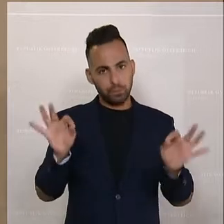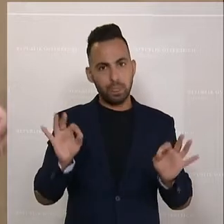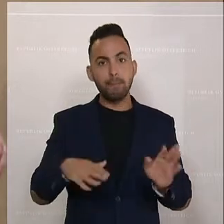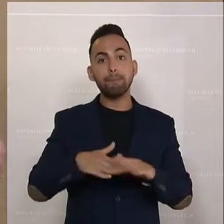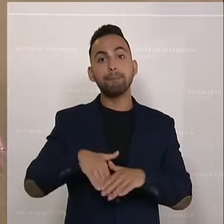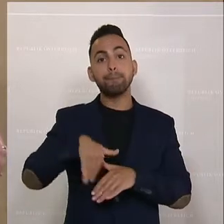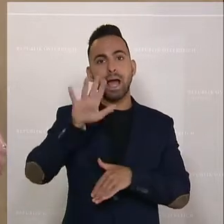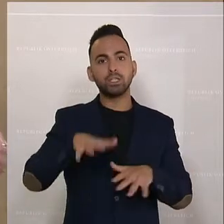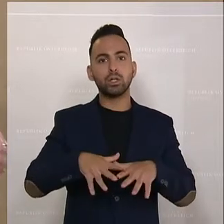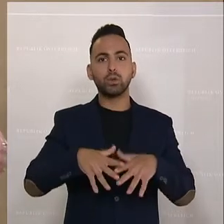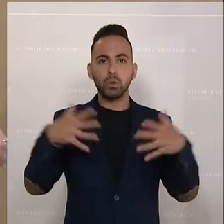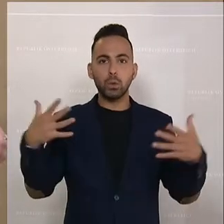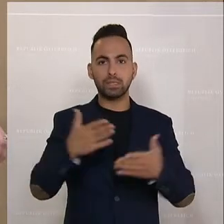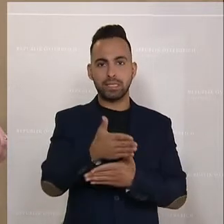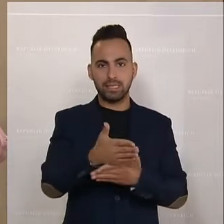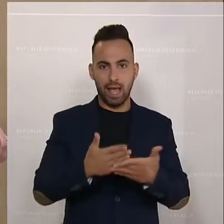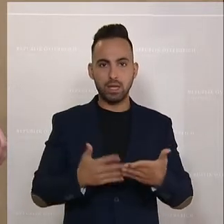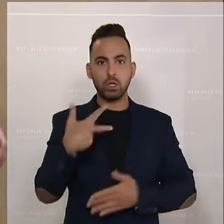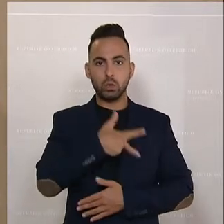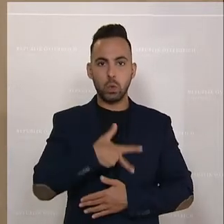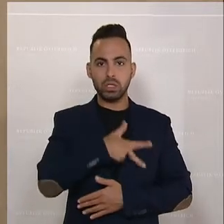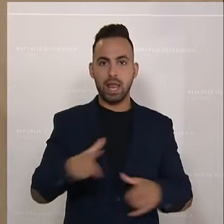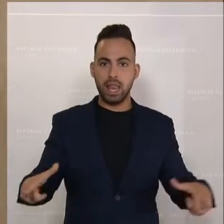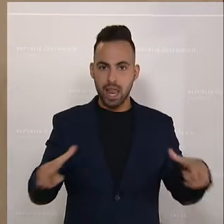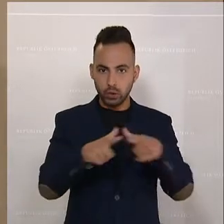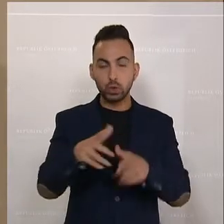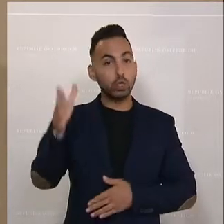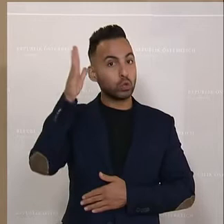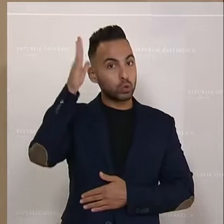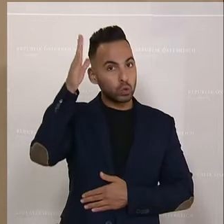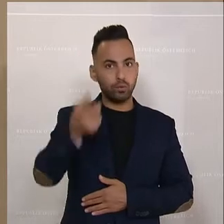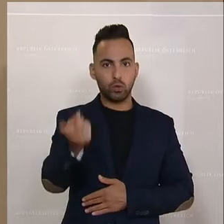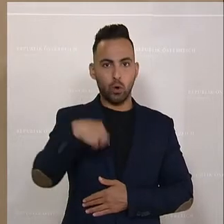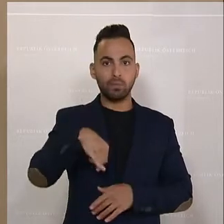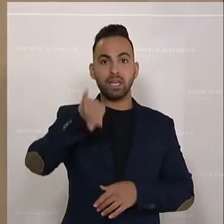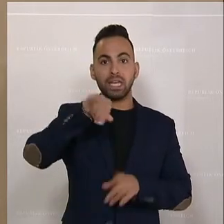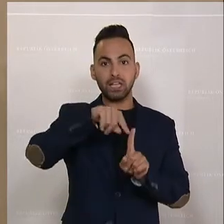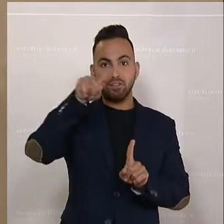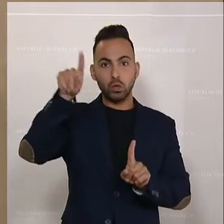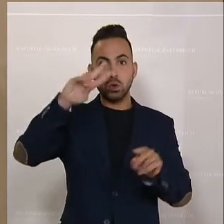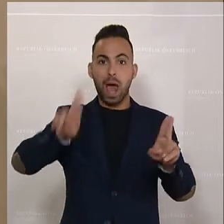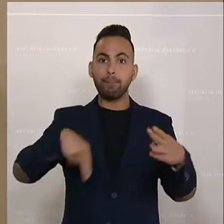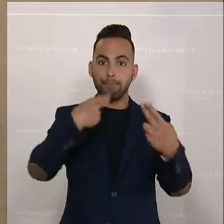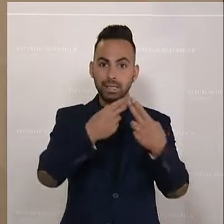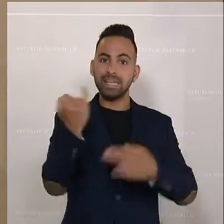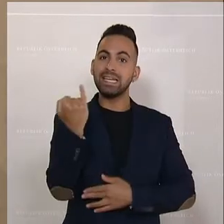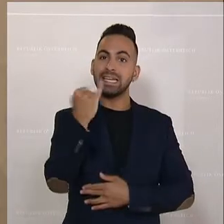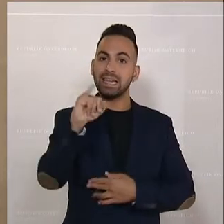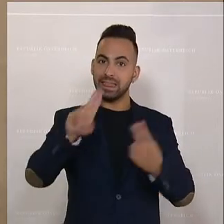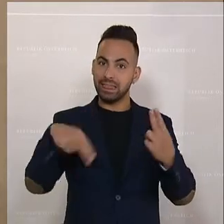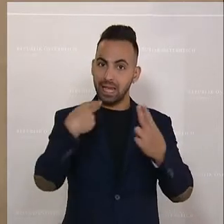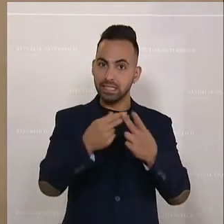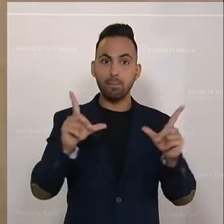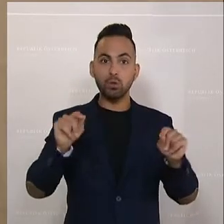größten Teil der Sozialleistungen künftig indexieren werden, sprich an die Inflation anpassen, dass wir sicherstellen, dass sie nicht mehr